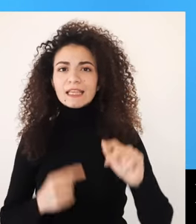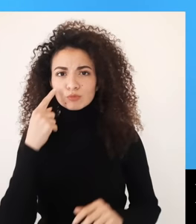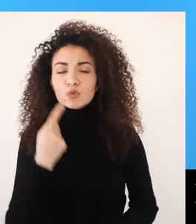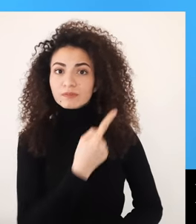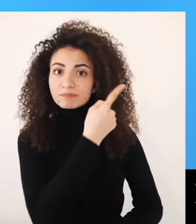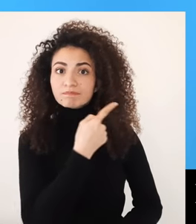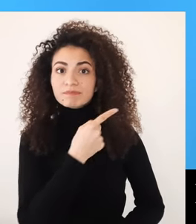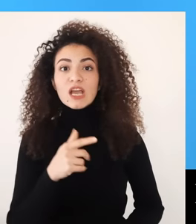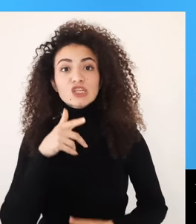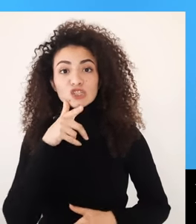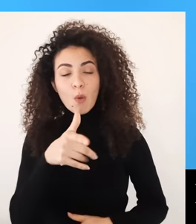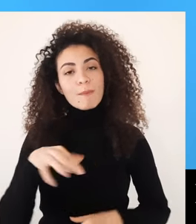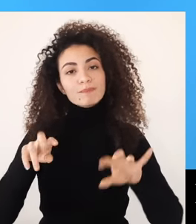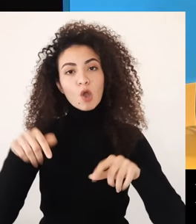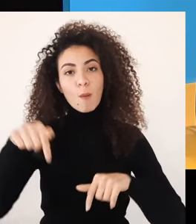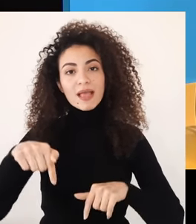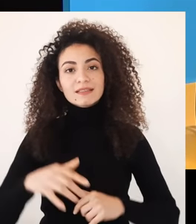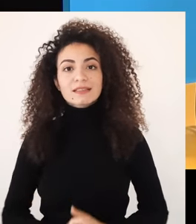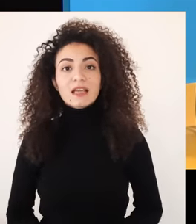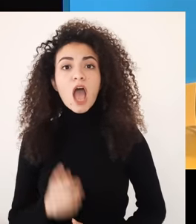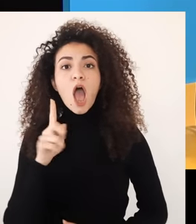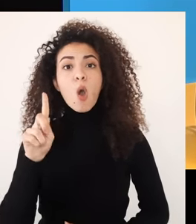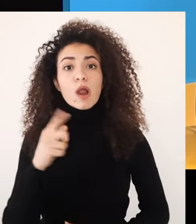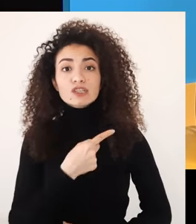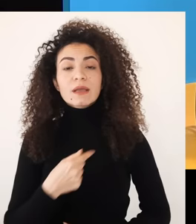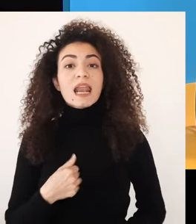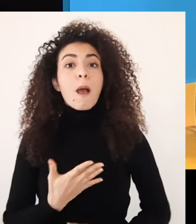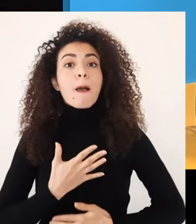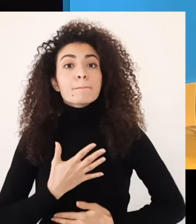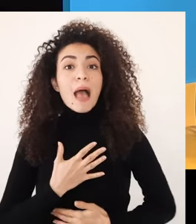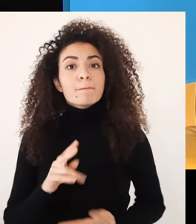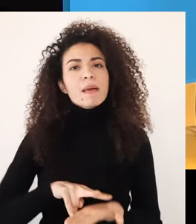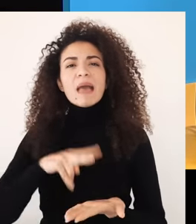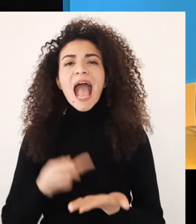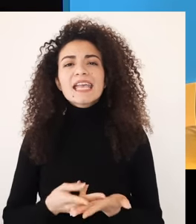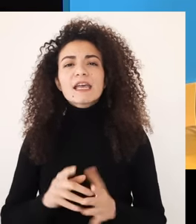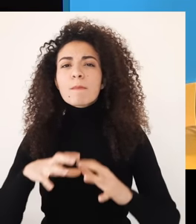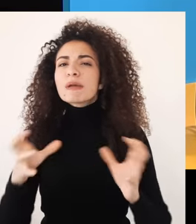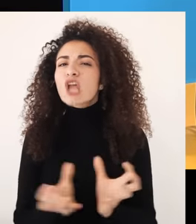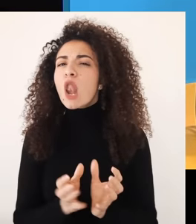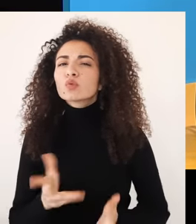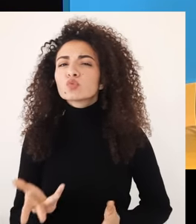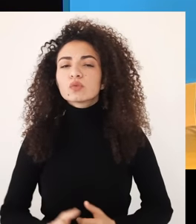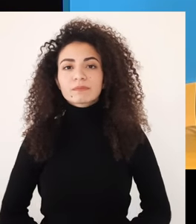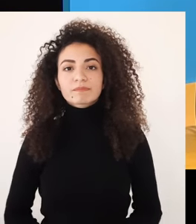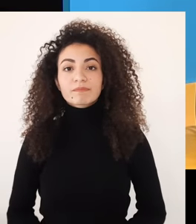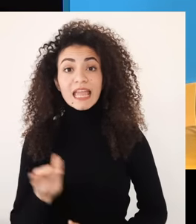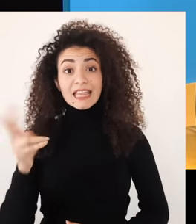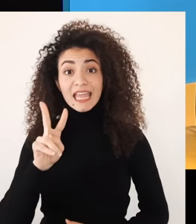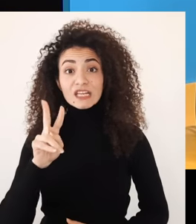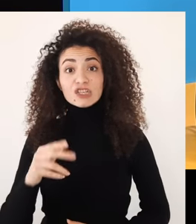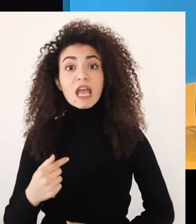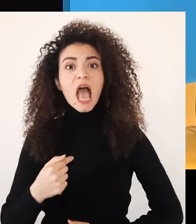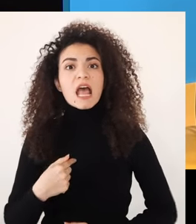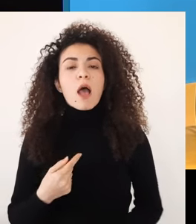بطريقة شخصية على ثلاث أسئلة أولاً أحب أن أقوم بإنجاز أو تغيير بمجال ثانياً